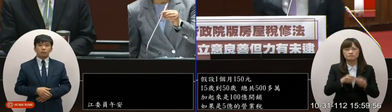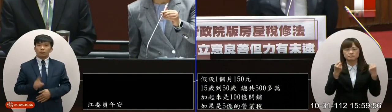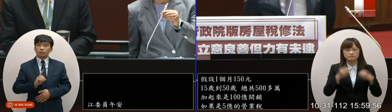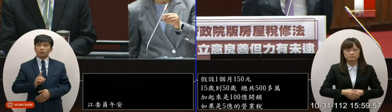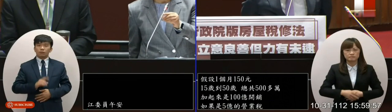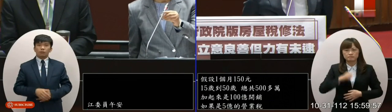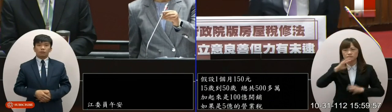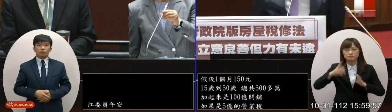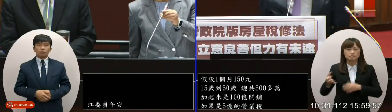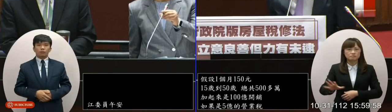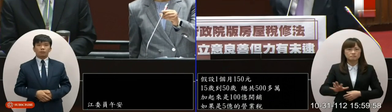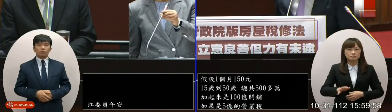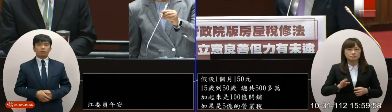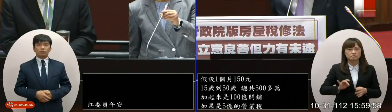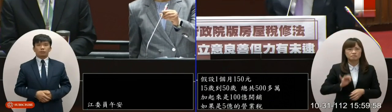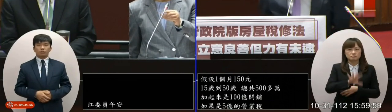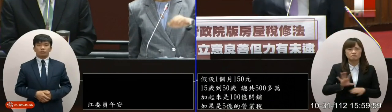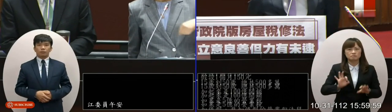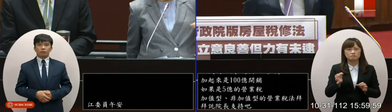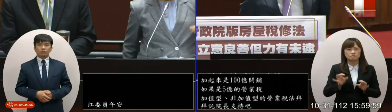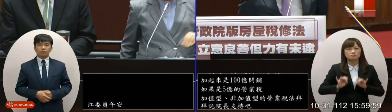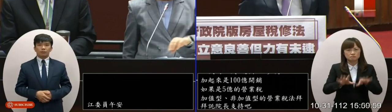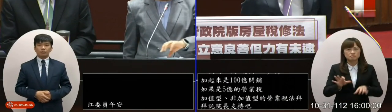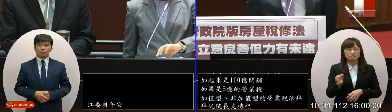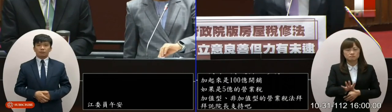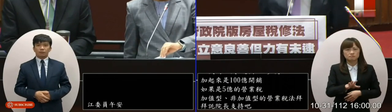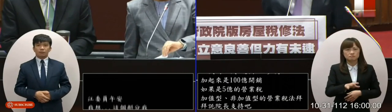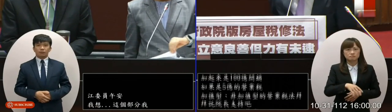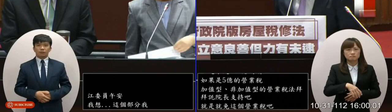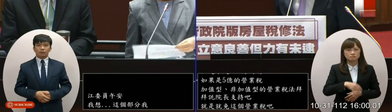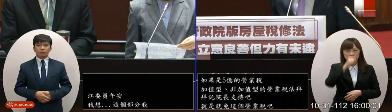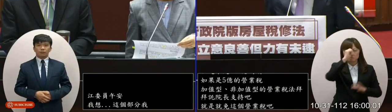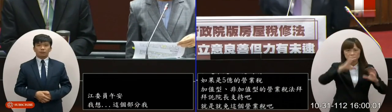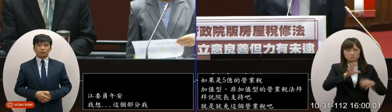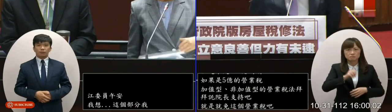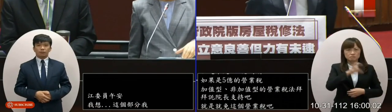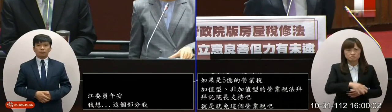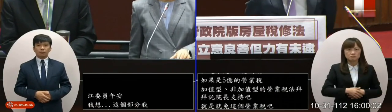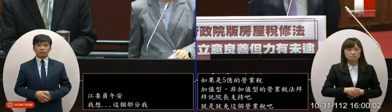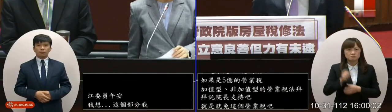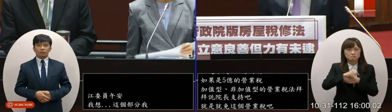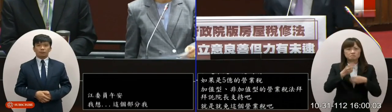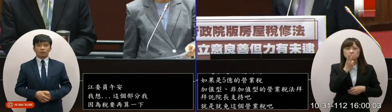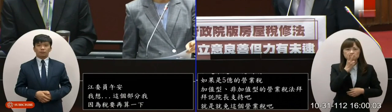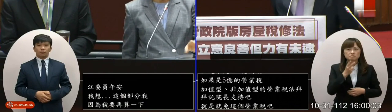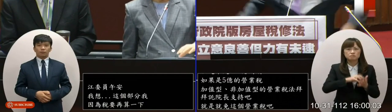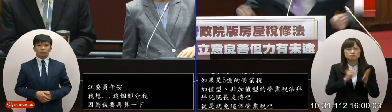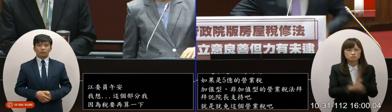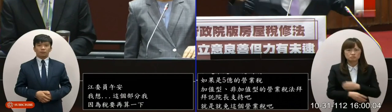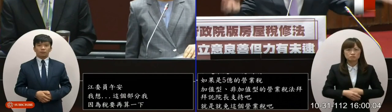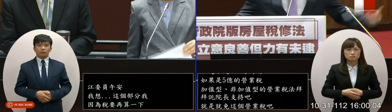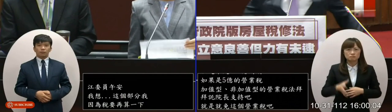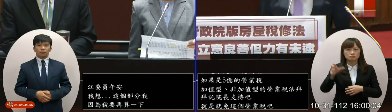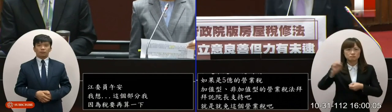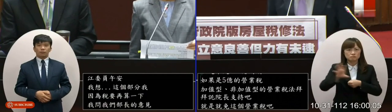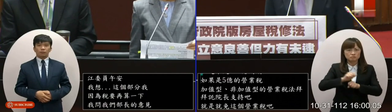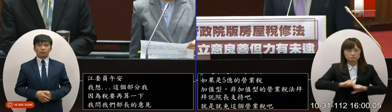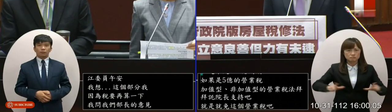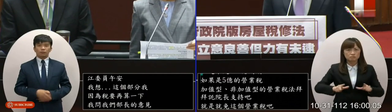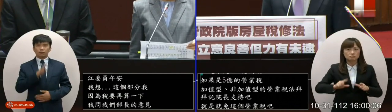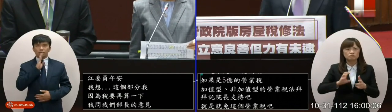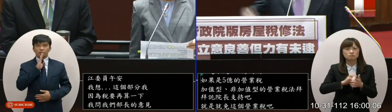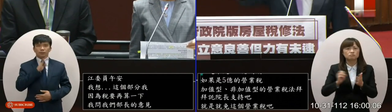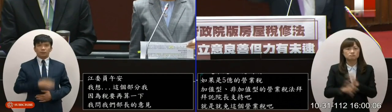英國 免稅澳洲 免稅印度 免稅肯亞 取消加拿大 免除紐西蘭直接全部提供